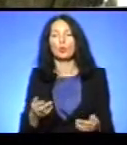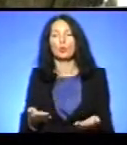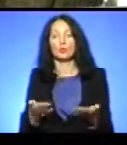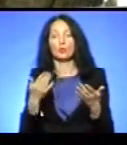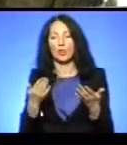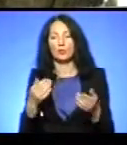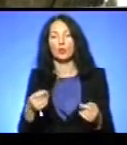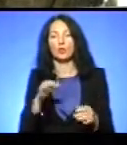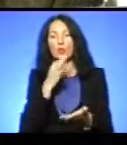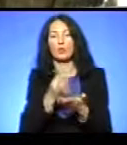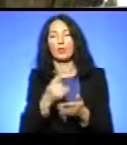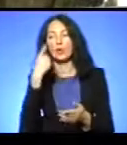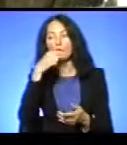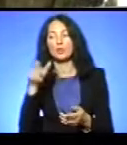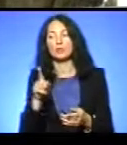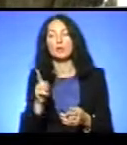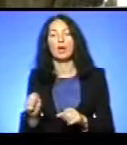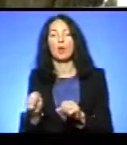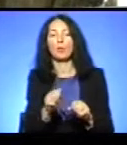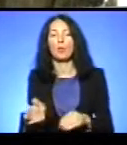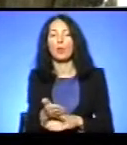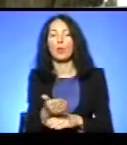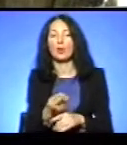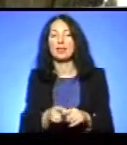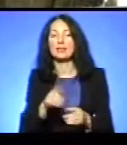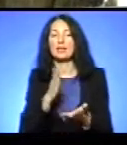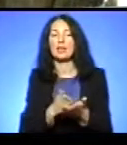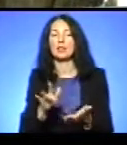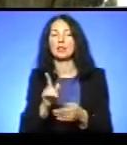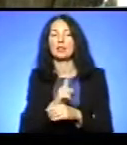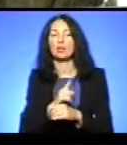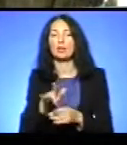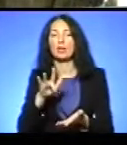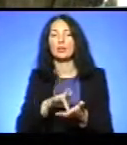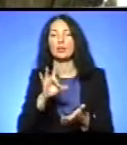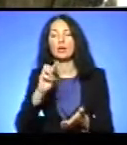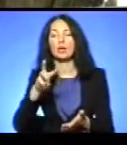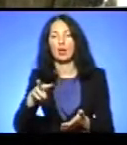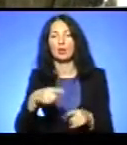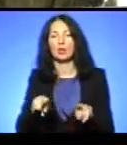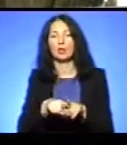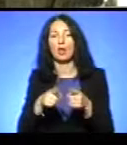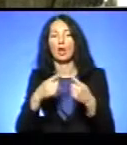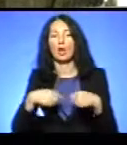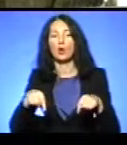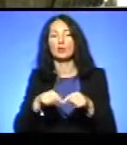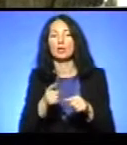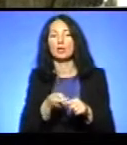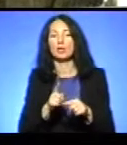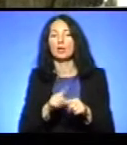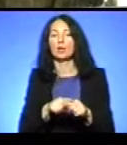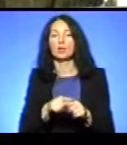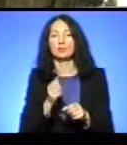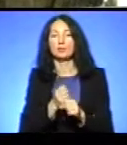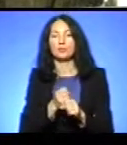прибирання, тобто в даному випадку конкретному це є Тернопільський міський РЕМ та обслуговуюча організація, яка здійснює поки страви в місті Тернополі.